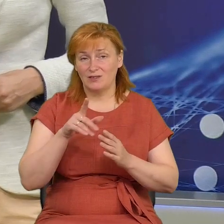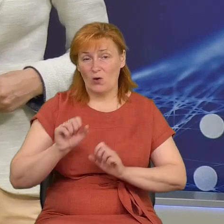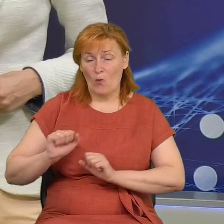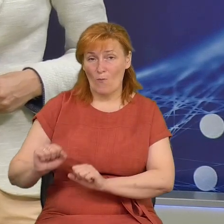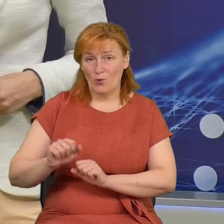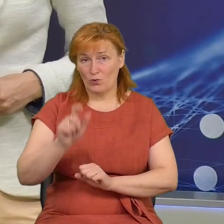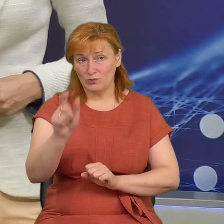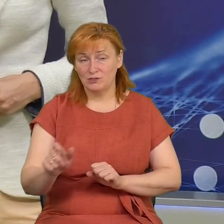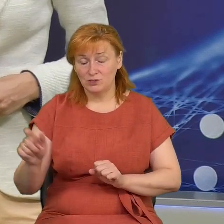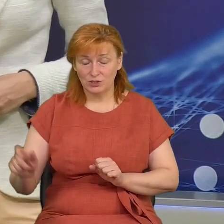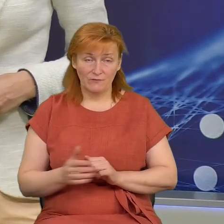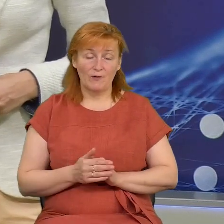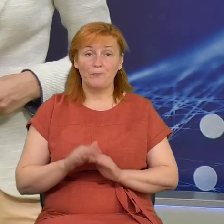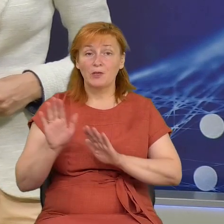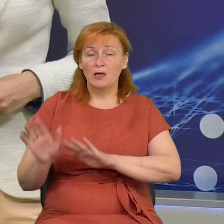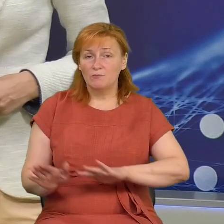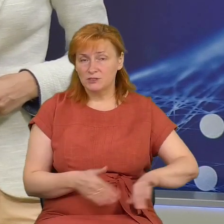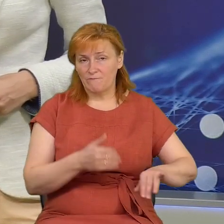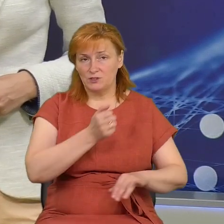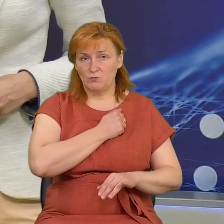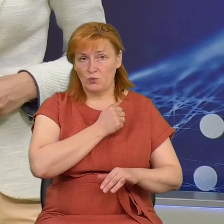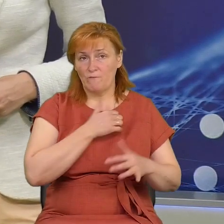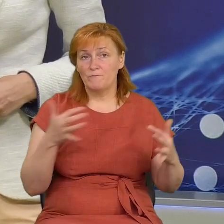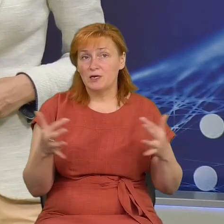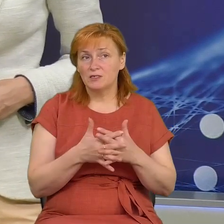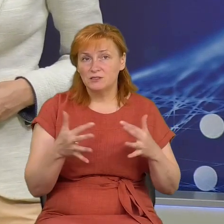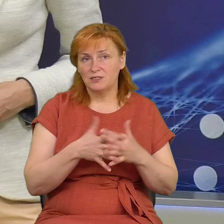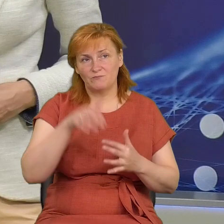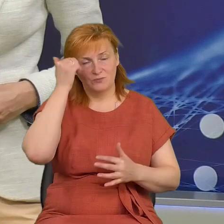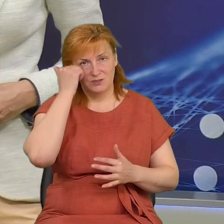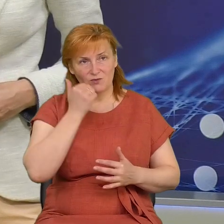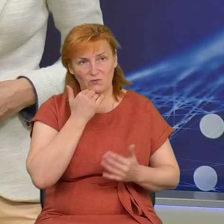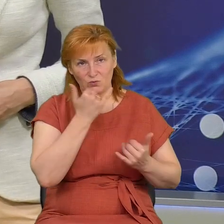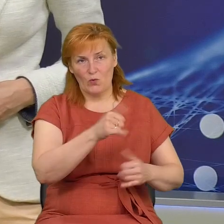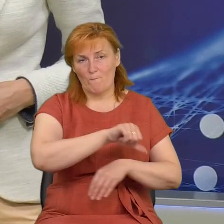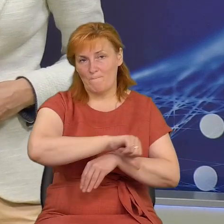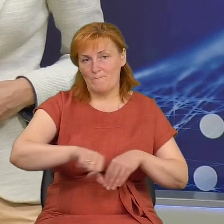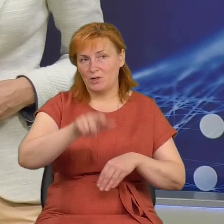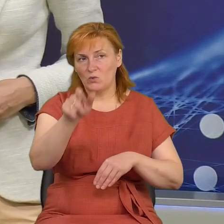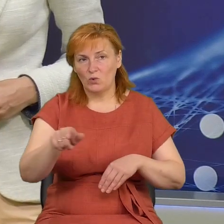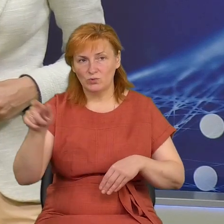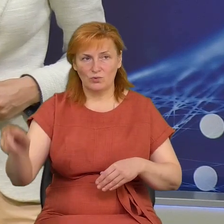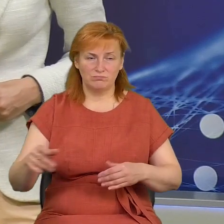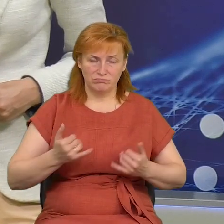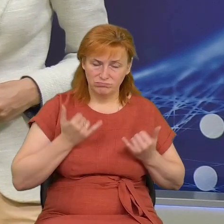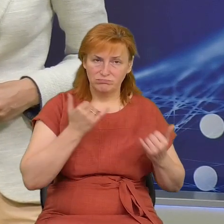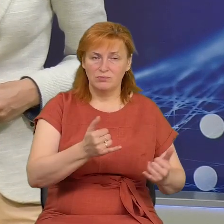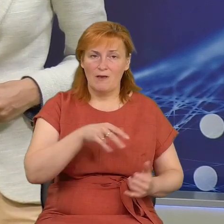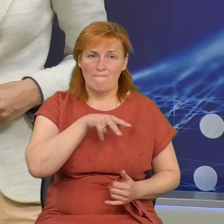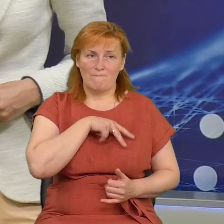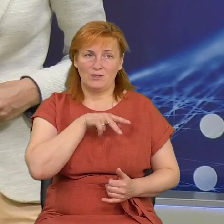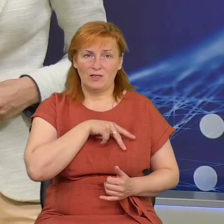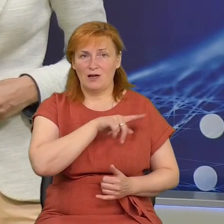За це вже після завершення активних бойових дій йому віддячили прикордонники. Нагородили медаллю за сприяння в охороні